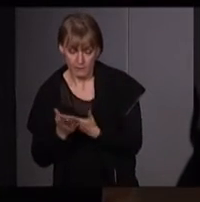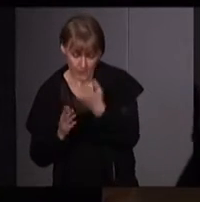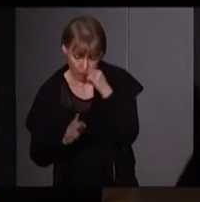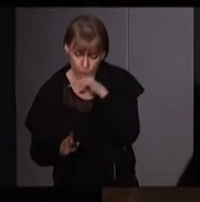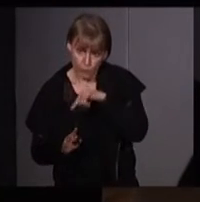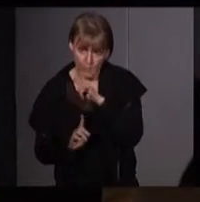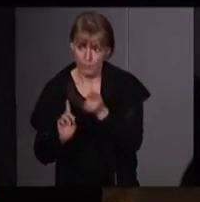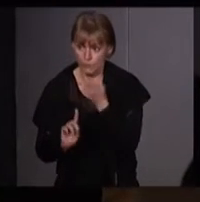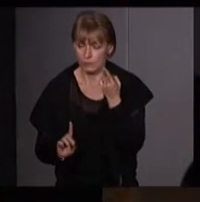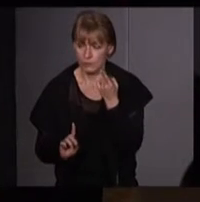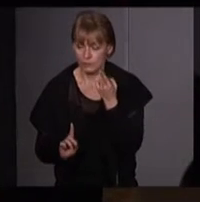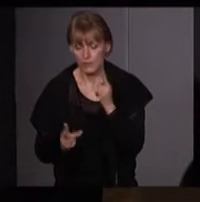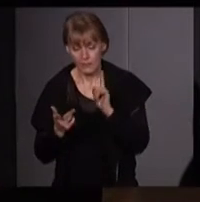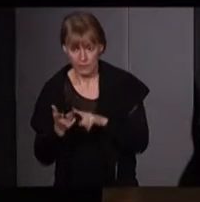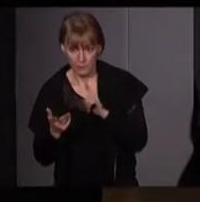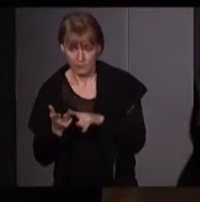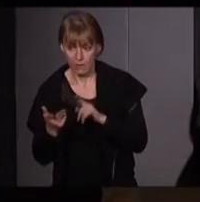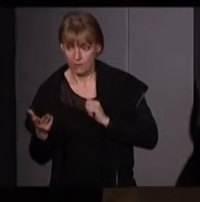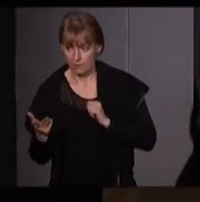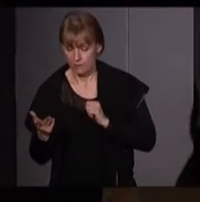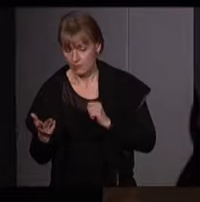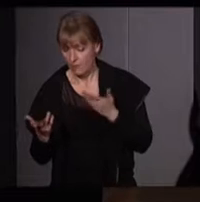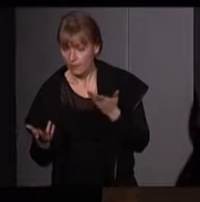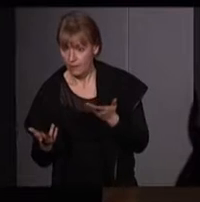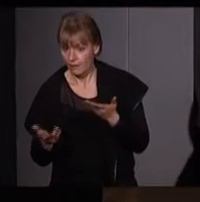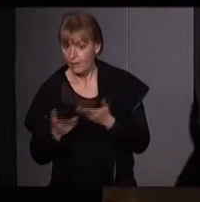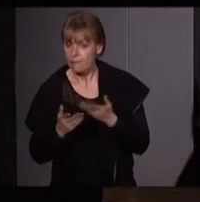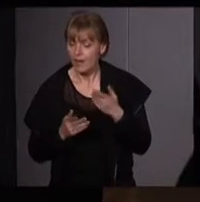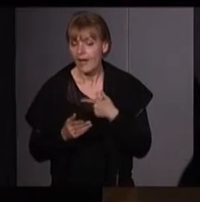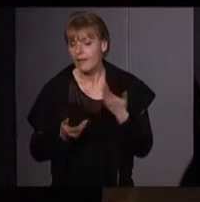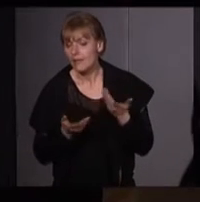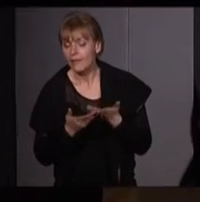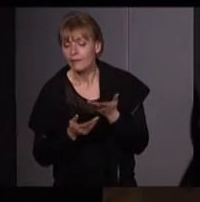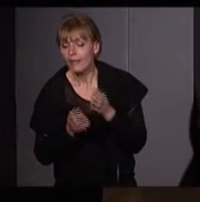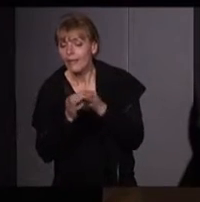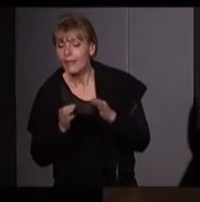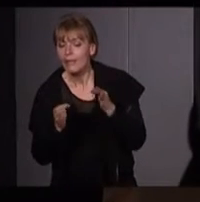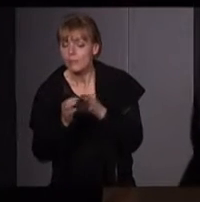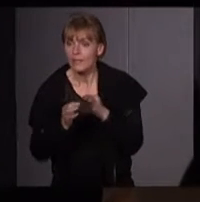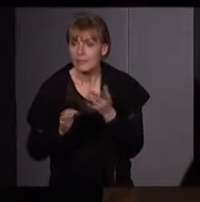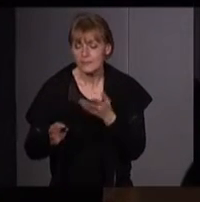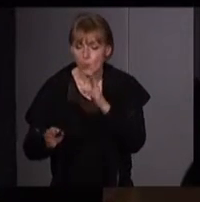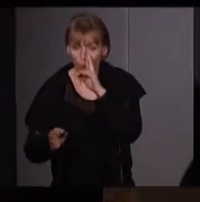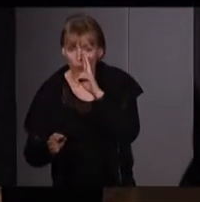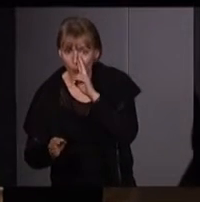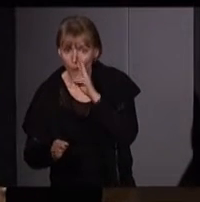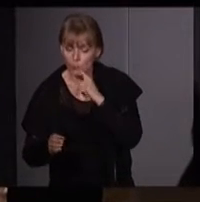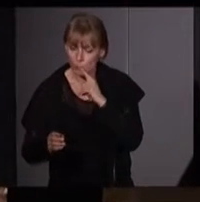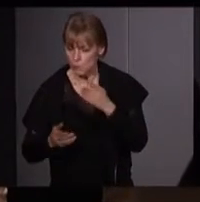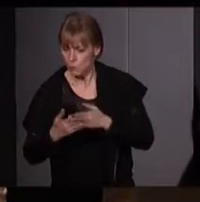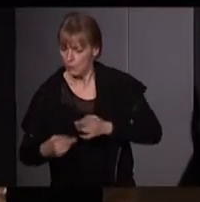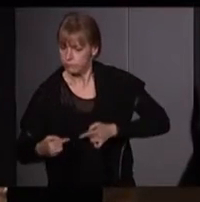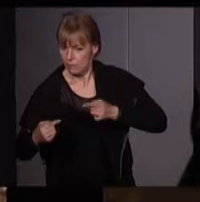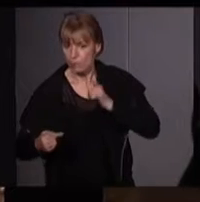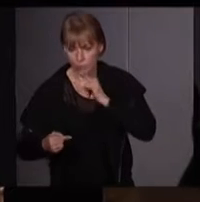Et elles ont aussi jeté le trouble dans les relations avec les alliés, notamment l'Union soviétique, où elles ont été à plusieurs